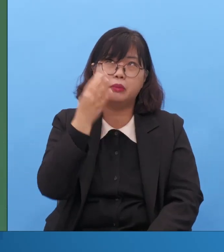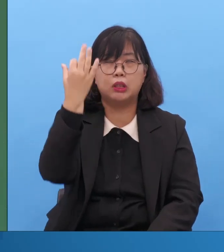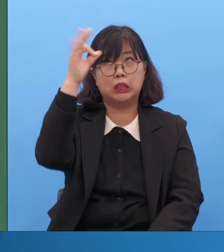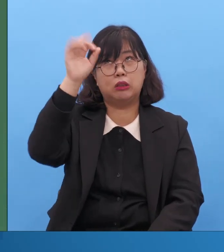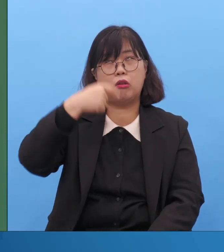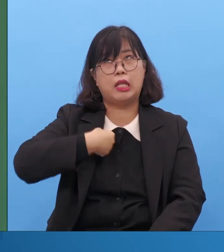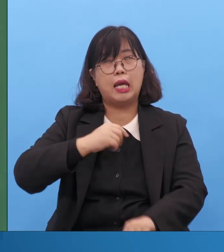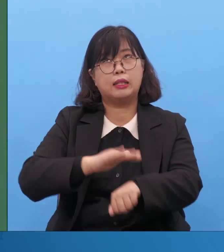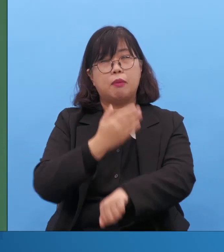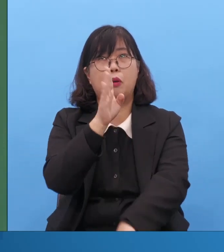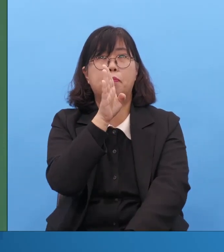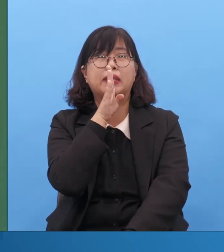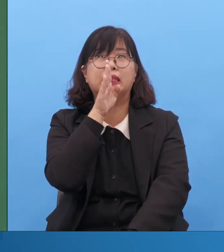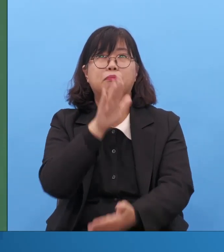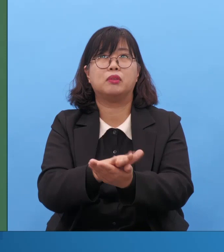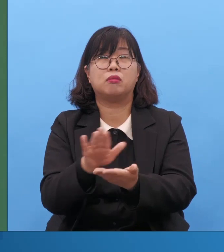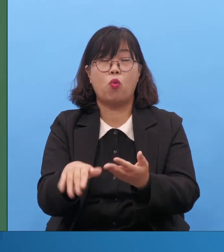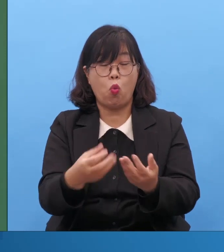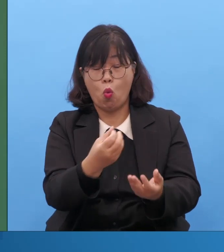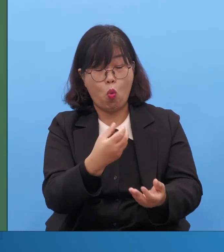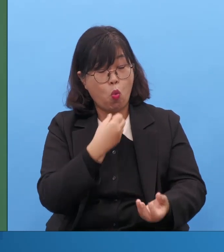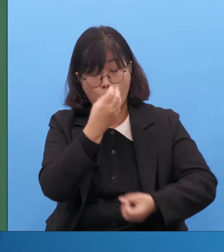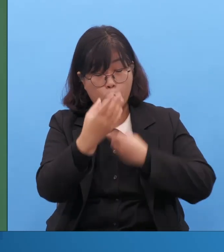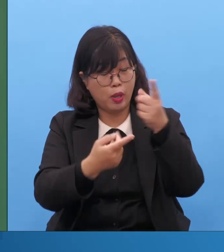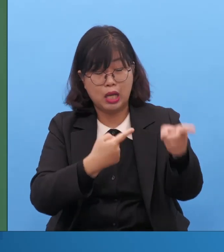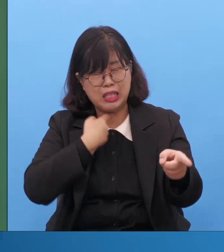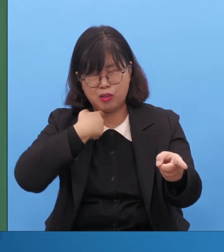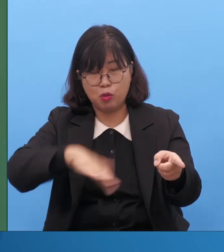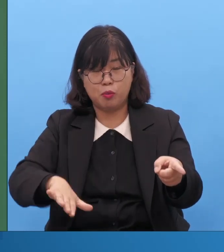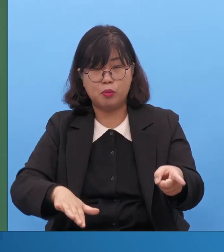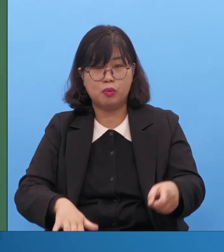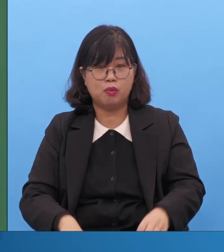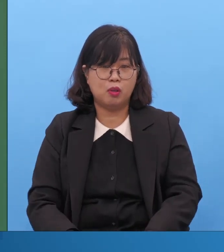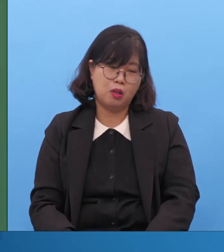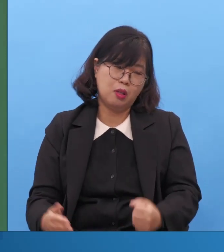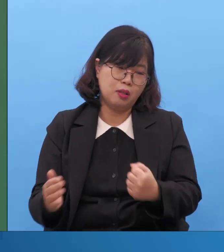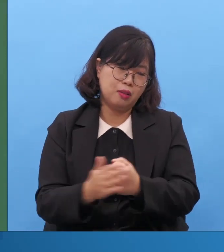하나님이 나를 실업자로 만들려고 계속 응답 못 받는 사람들은 뭐 해 가지고